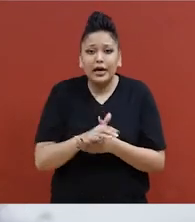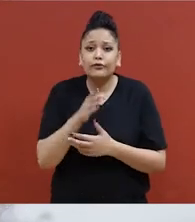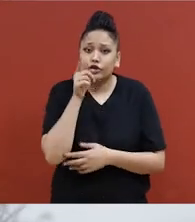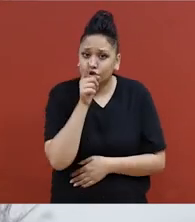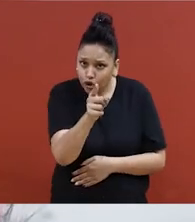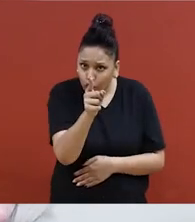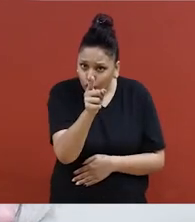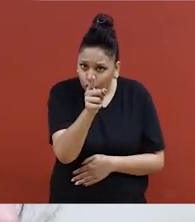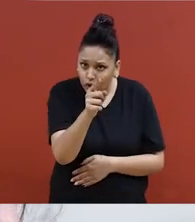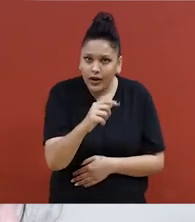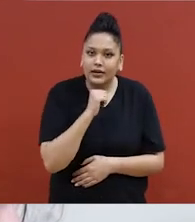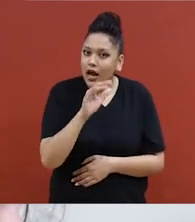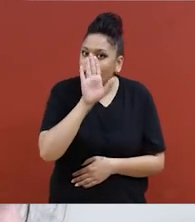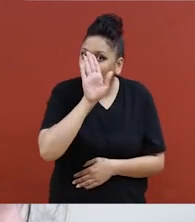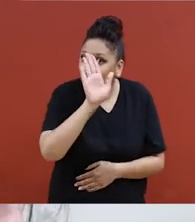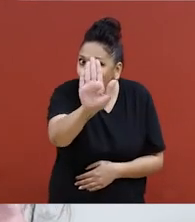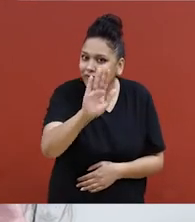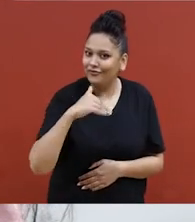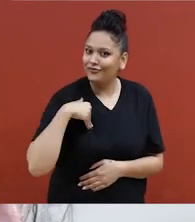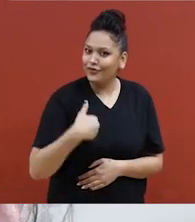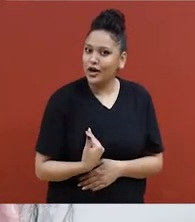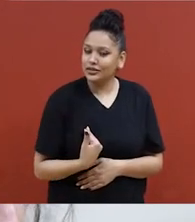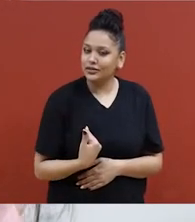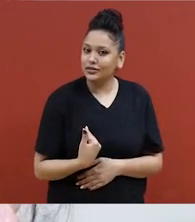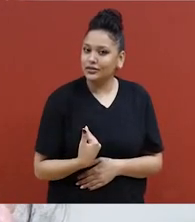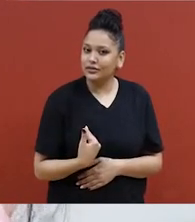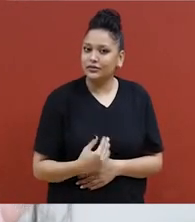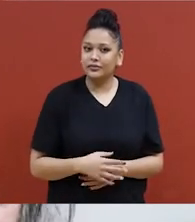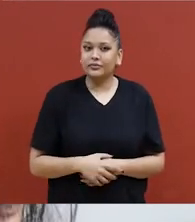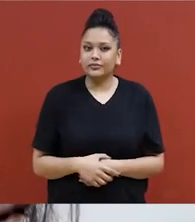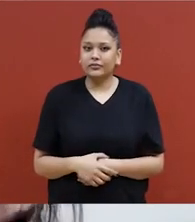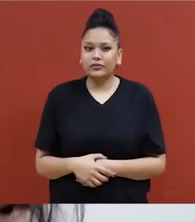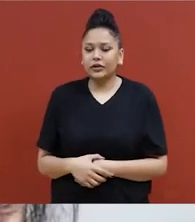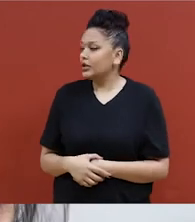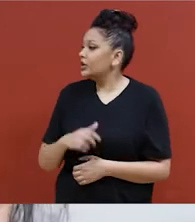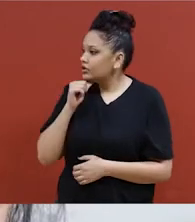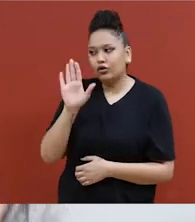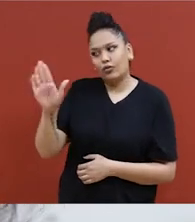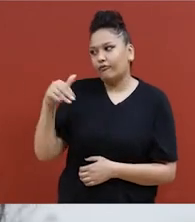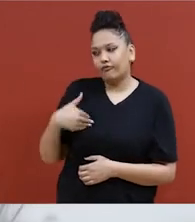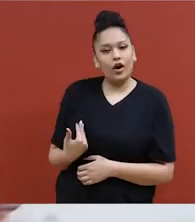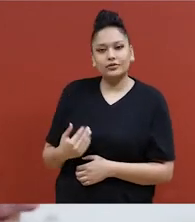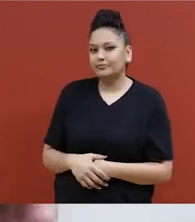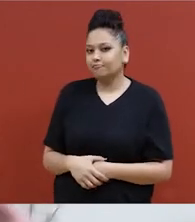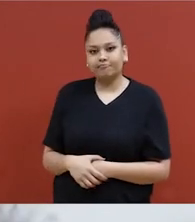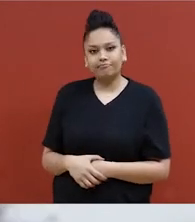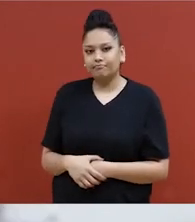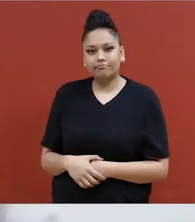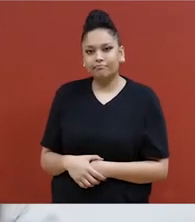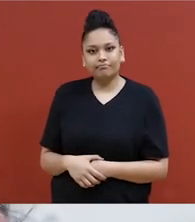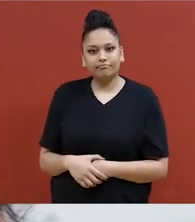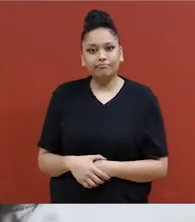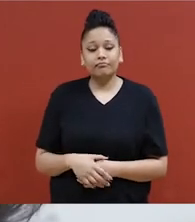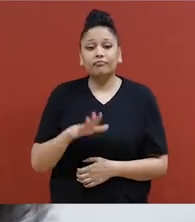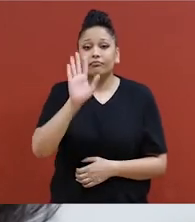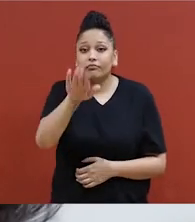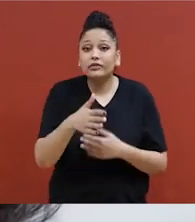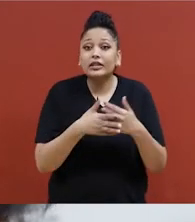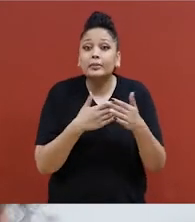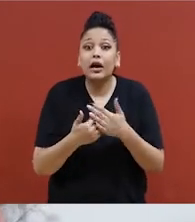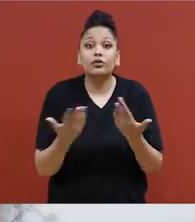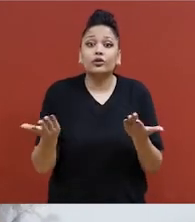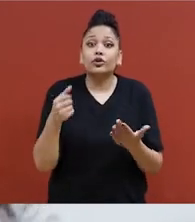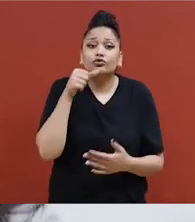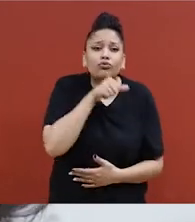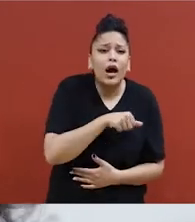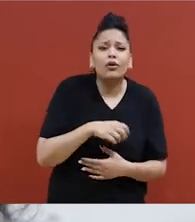Et ce n'est pas quoi? Ta faute. Ce n'est pas ta faute. Ce n'a pas l